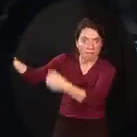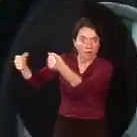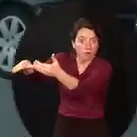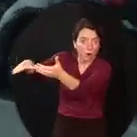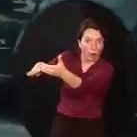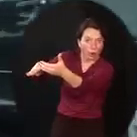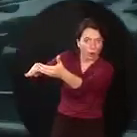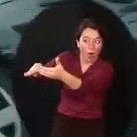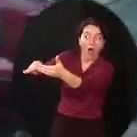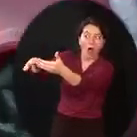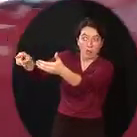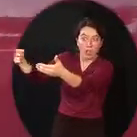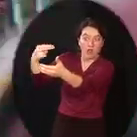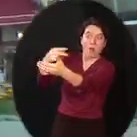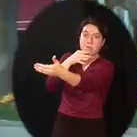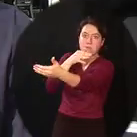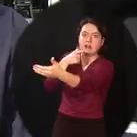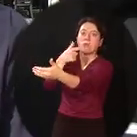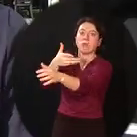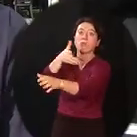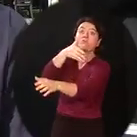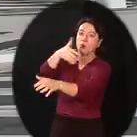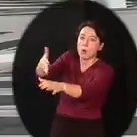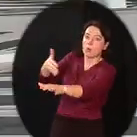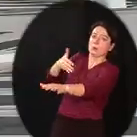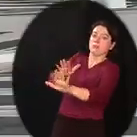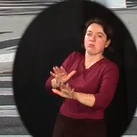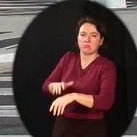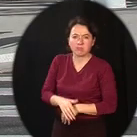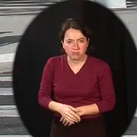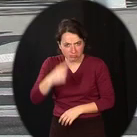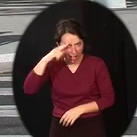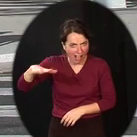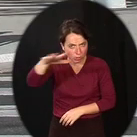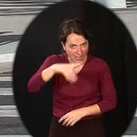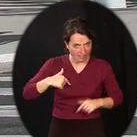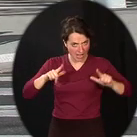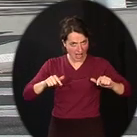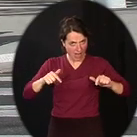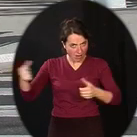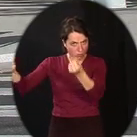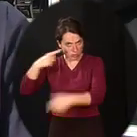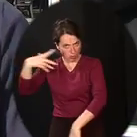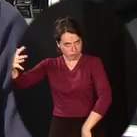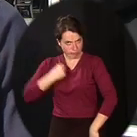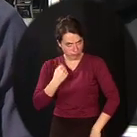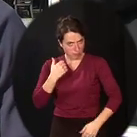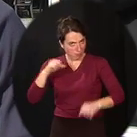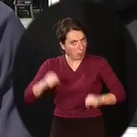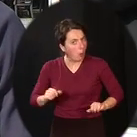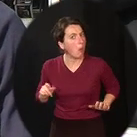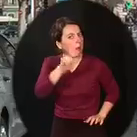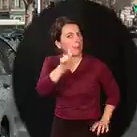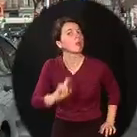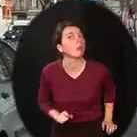Pensez toujours que le conducteur ne vous voit pas. Ici, à votre avis, est-ce que je suis visible par les voitures qui arrivent dans la rue ? Mettez-vous à la place du